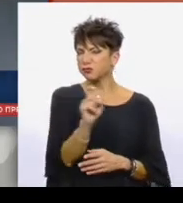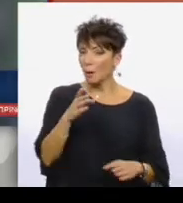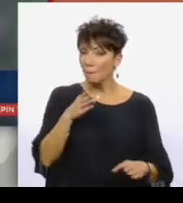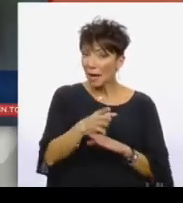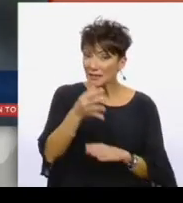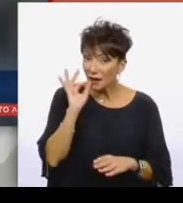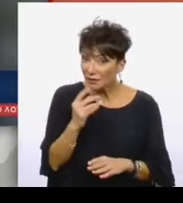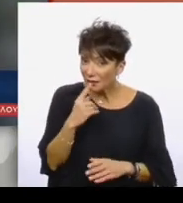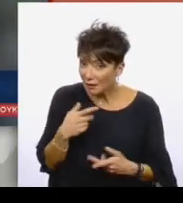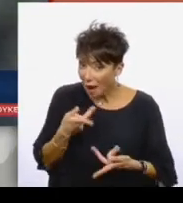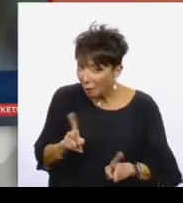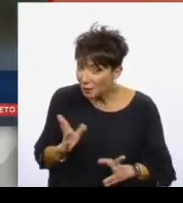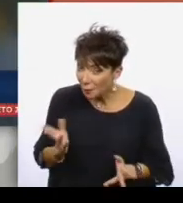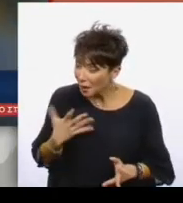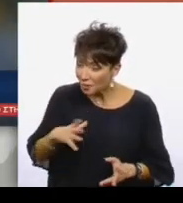καφετέρια.